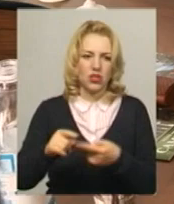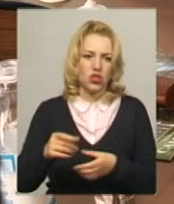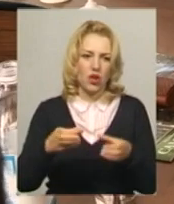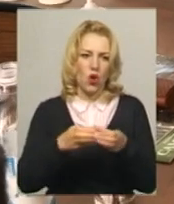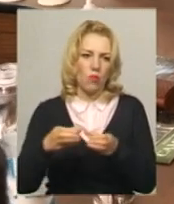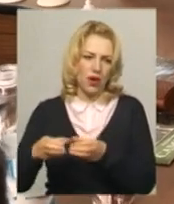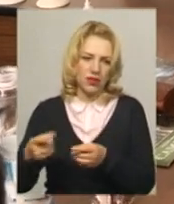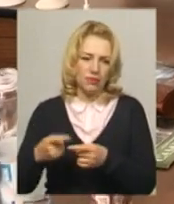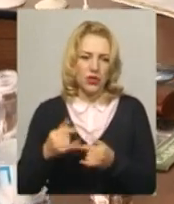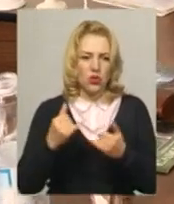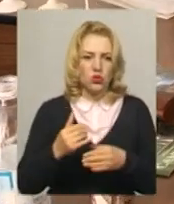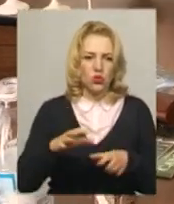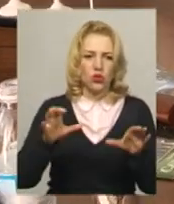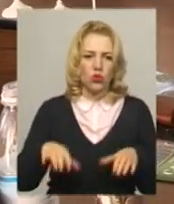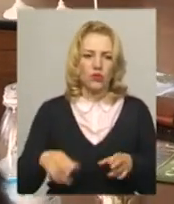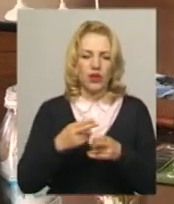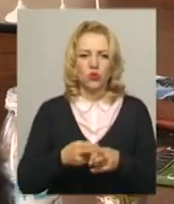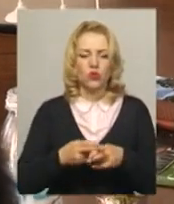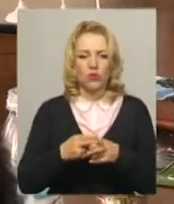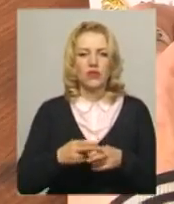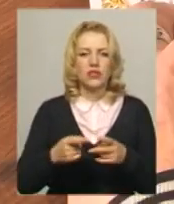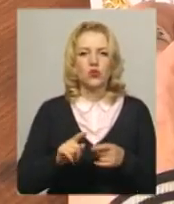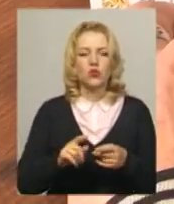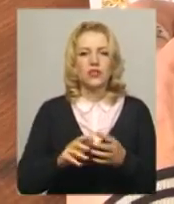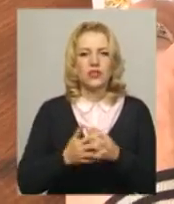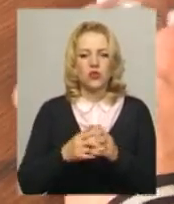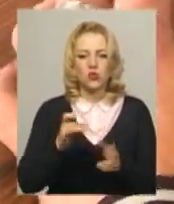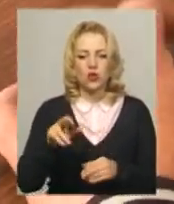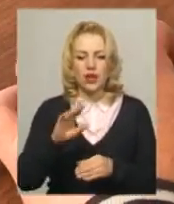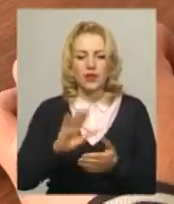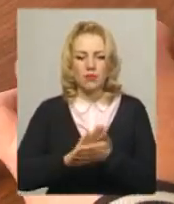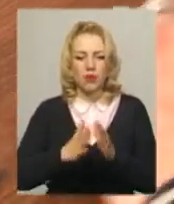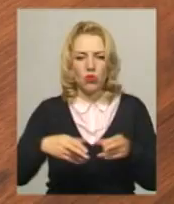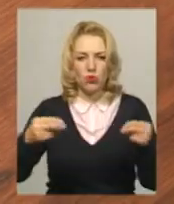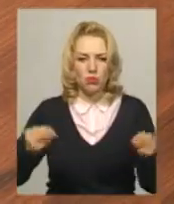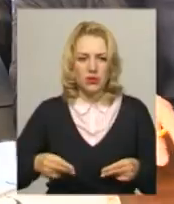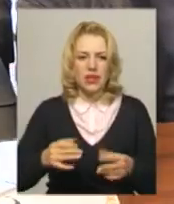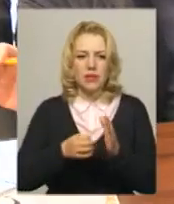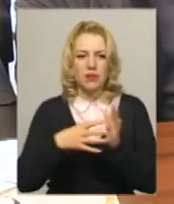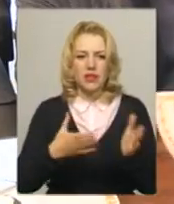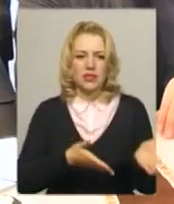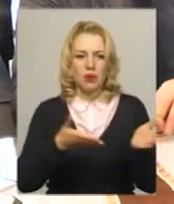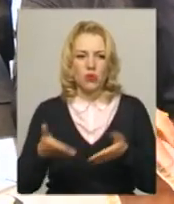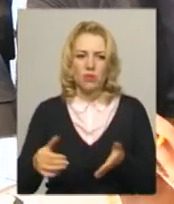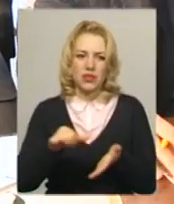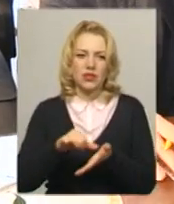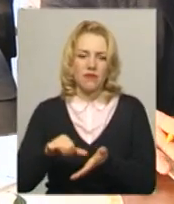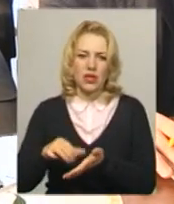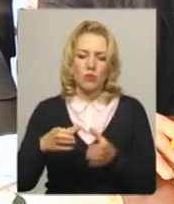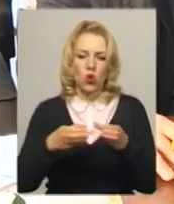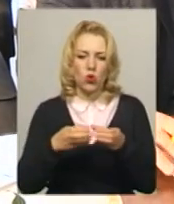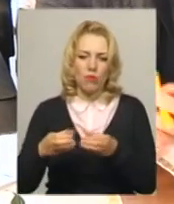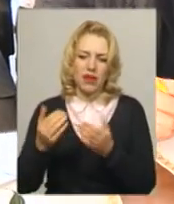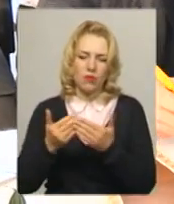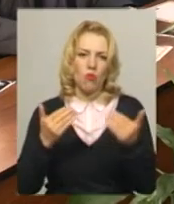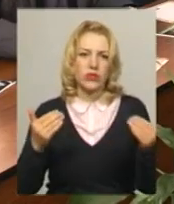Сьогодні ж голова Дунаївецької міської ради Веліна Заяць підписала меморандум про співпрацю з 15-ма запрошеними представниками громад і музеїв та